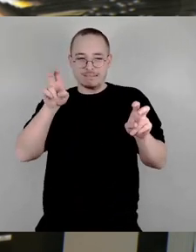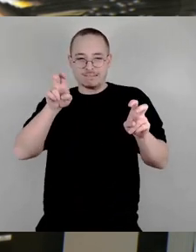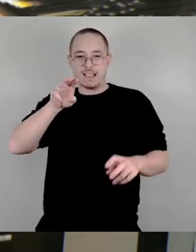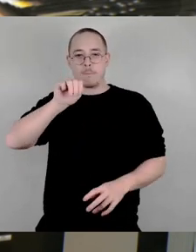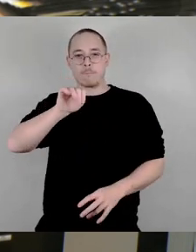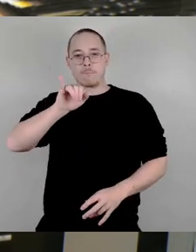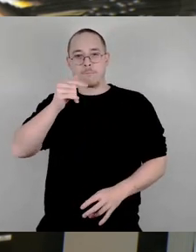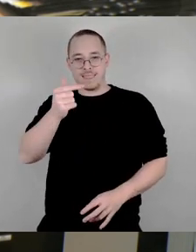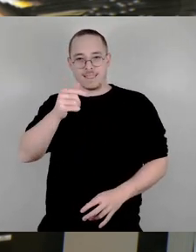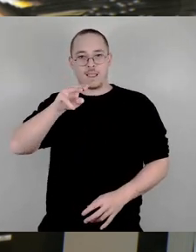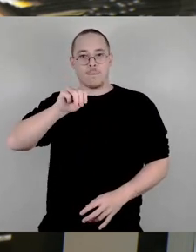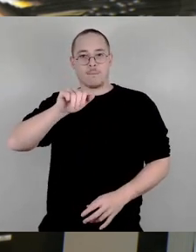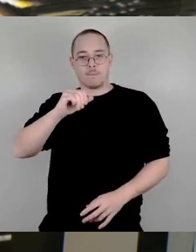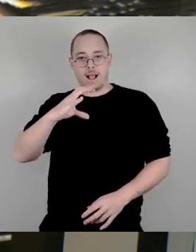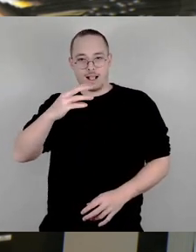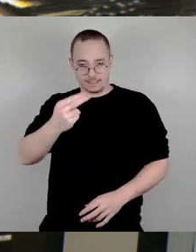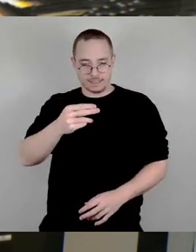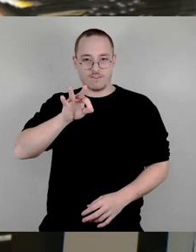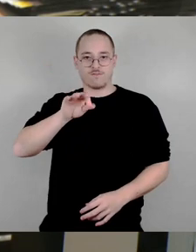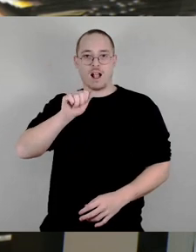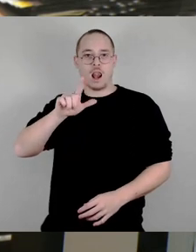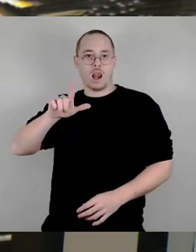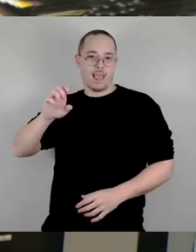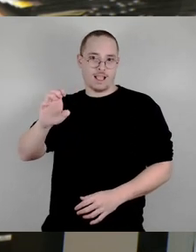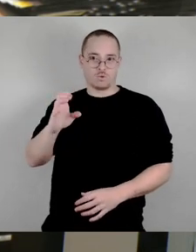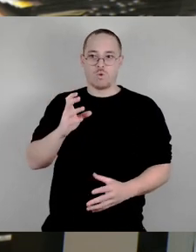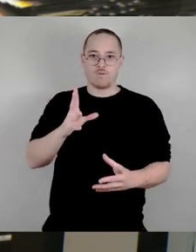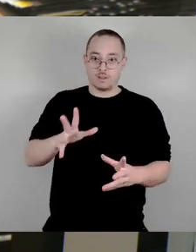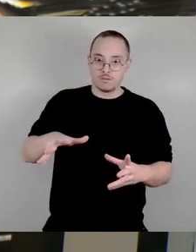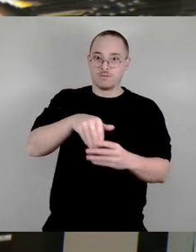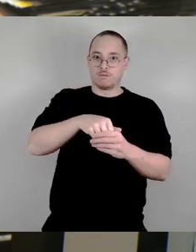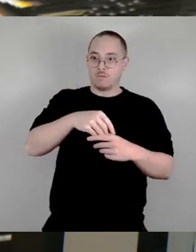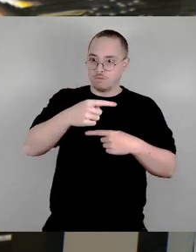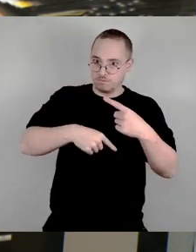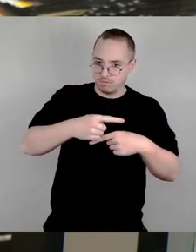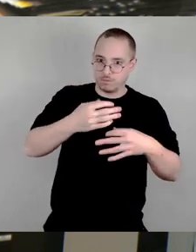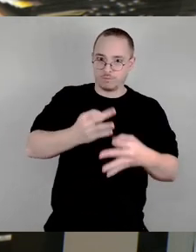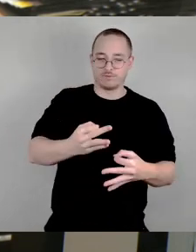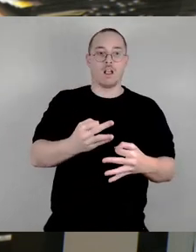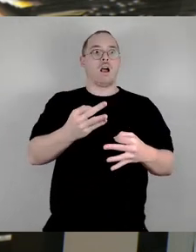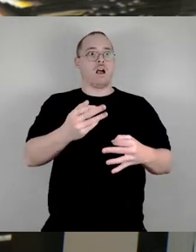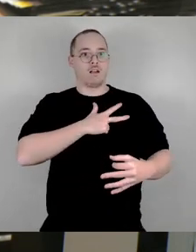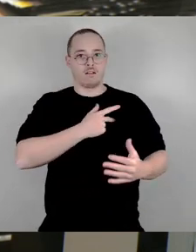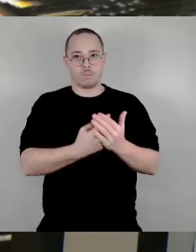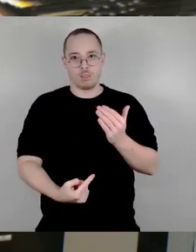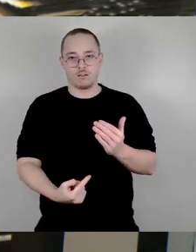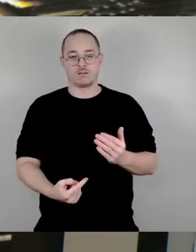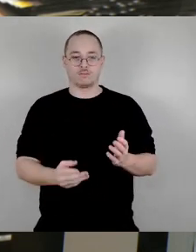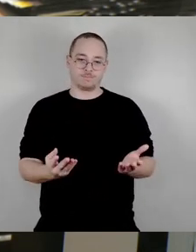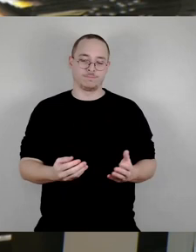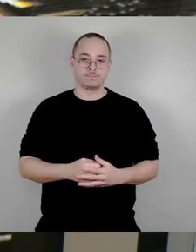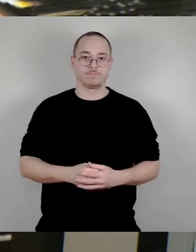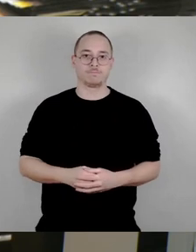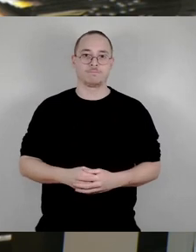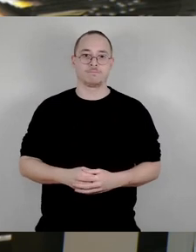dann umgesetzt werden und hier nicht im Prinzip eine große Trennung zwischen öffentlichem Aufwand getrieben wird und einem hohen privaten Gewinn. Diesen